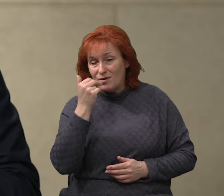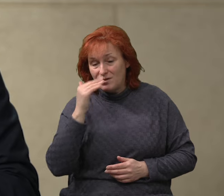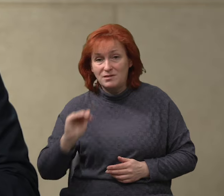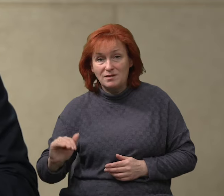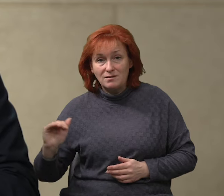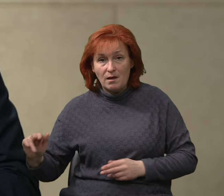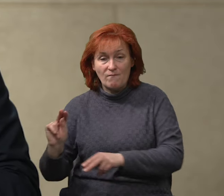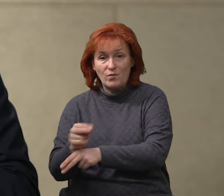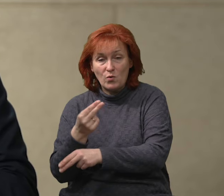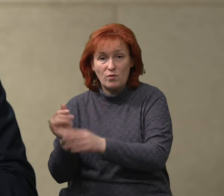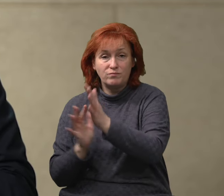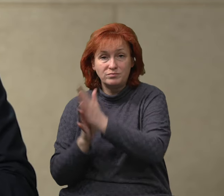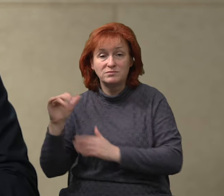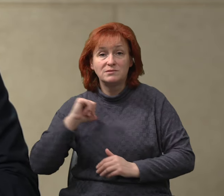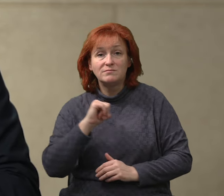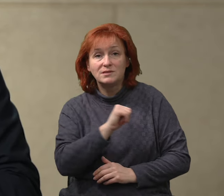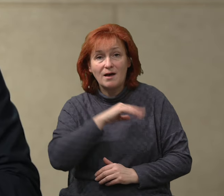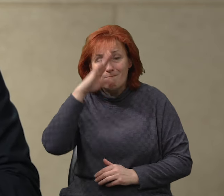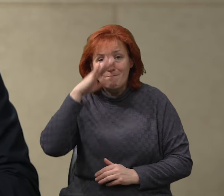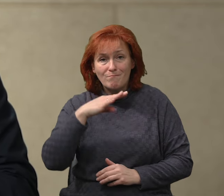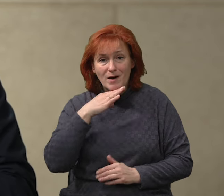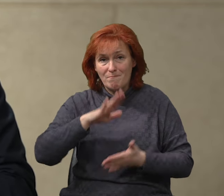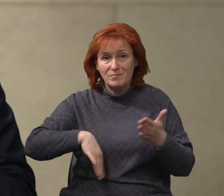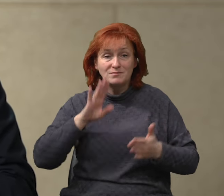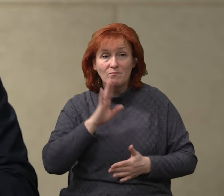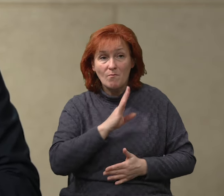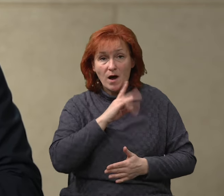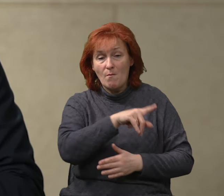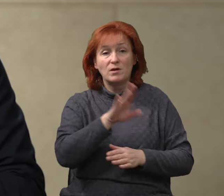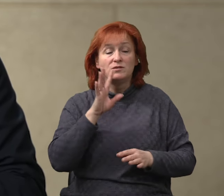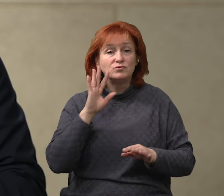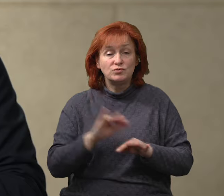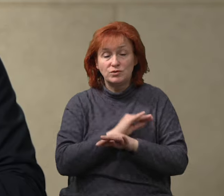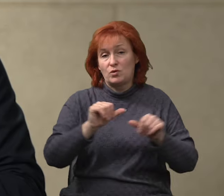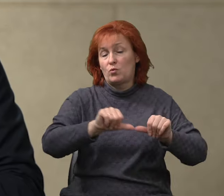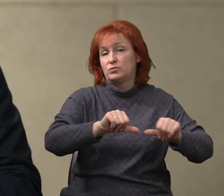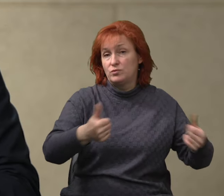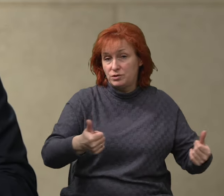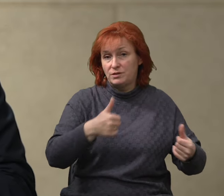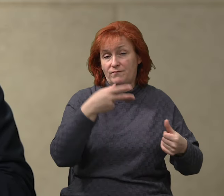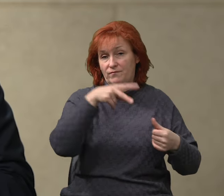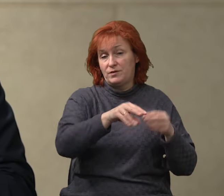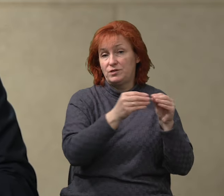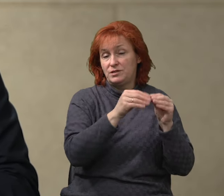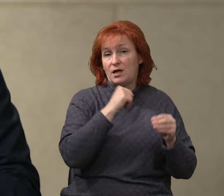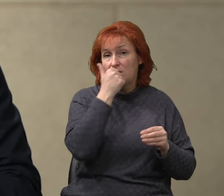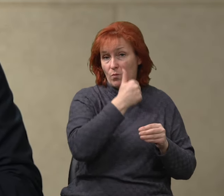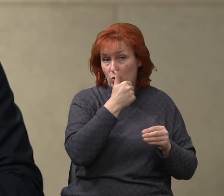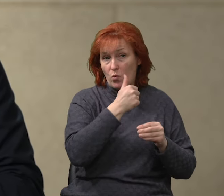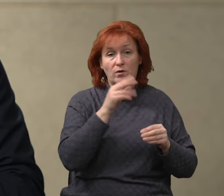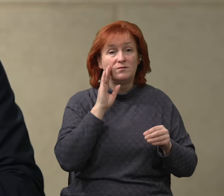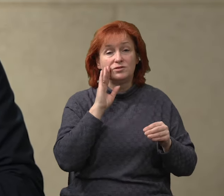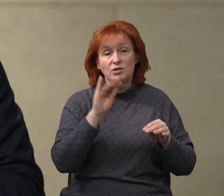який виховує їх сам. За словами Олександра Пилиповича, з дружиною вони розлучилися 2020 року, зараз вона